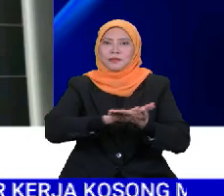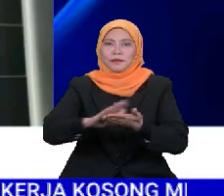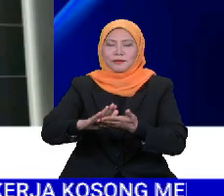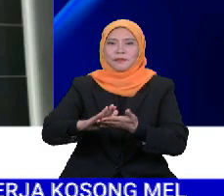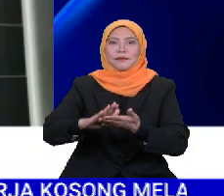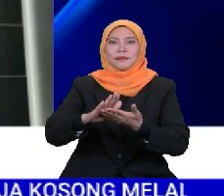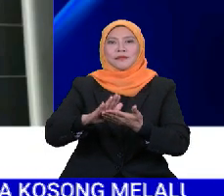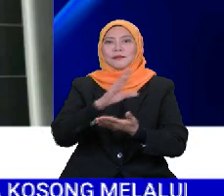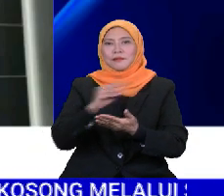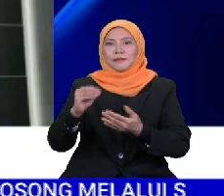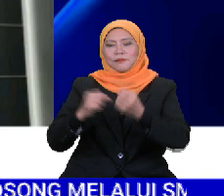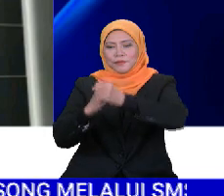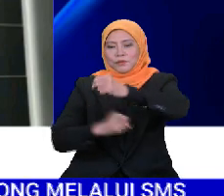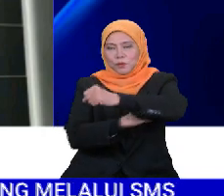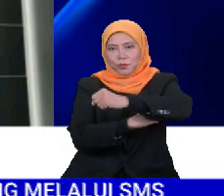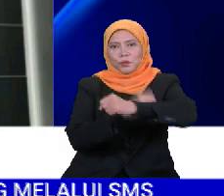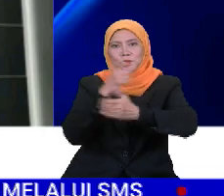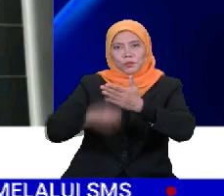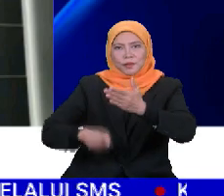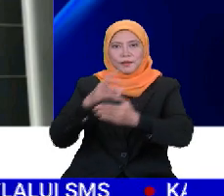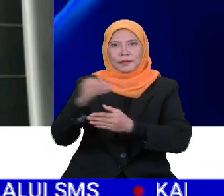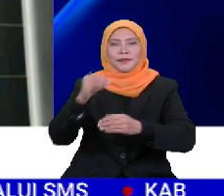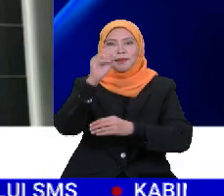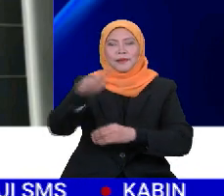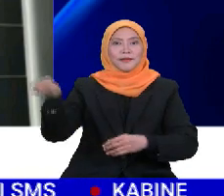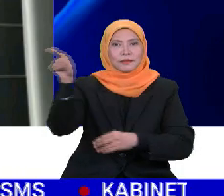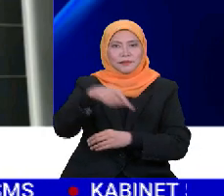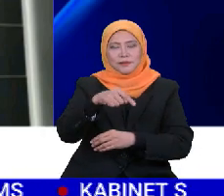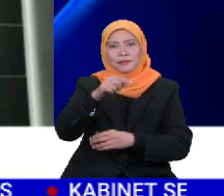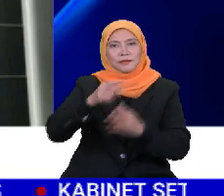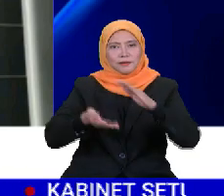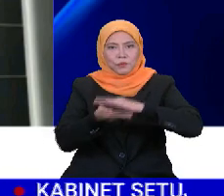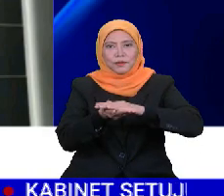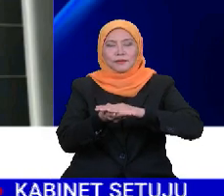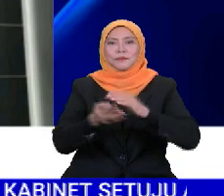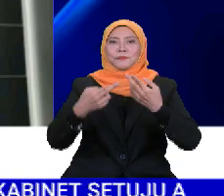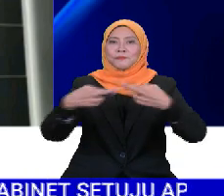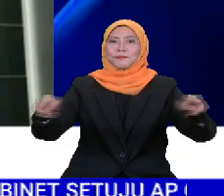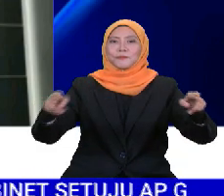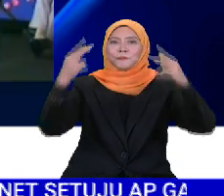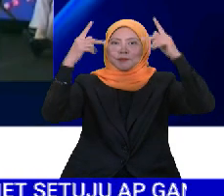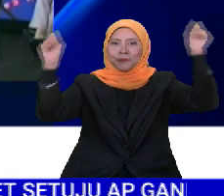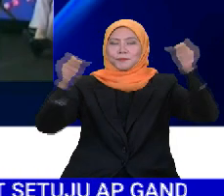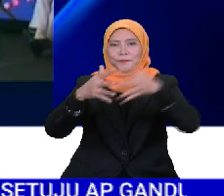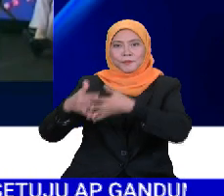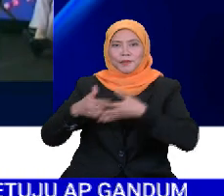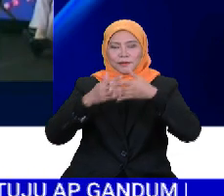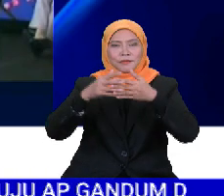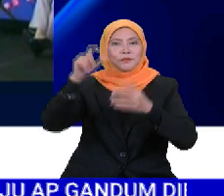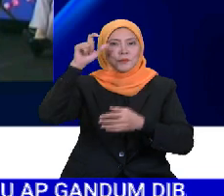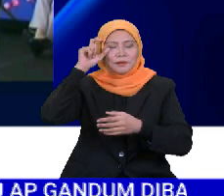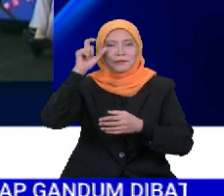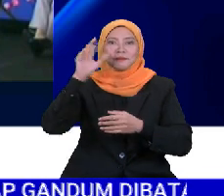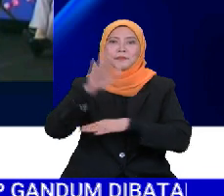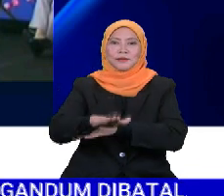kabronan dan infrastruktur serta cukai dan anti-rasuah. Pelancarannya disempurnakan Presiden Amerika Syarikat Joe Biden secara